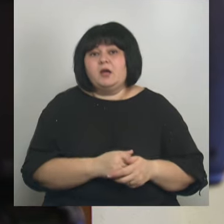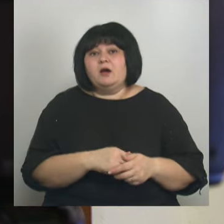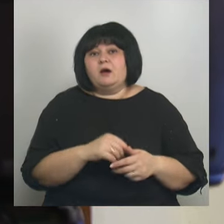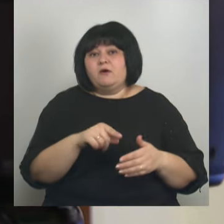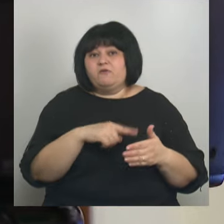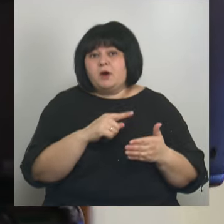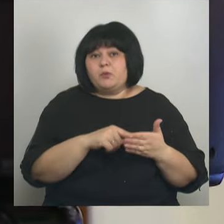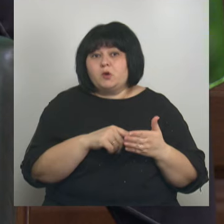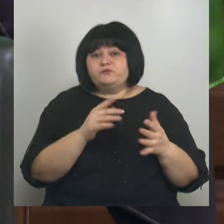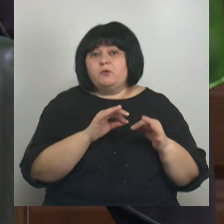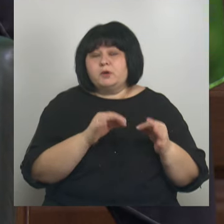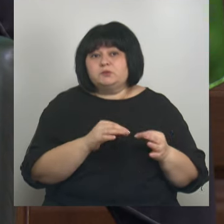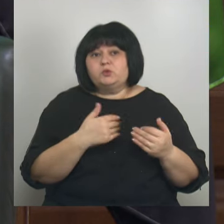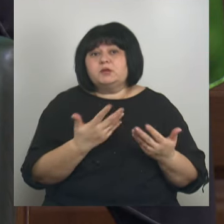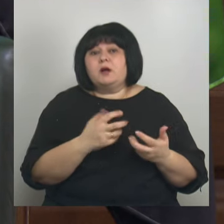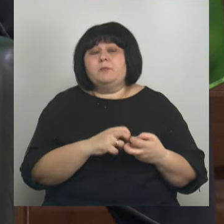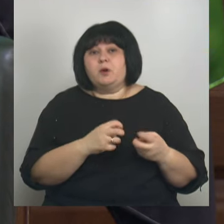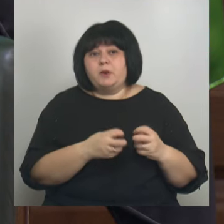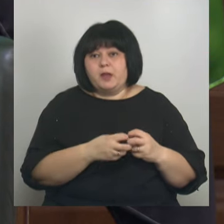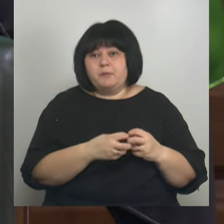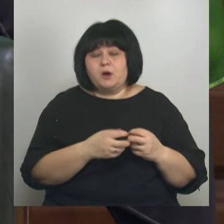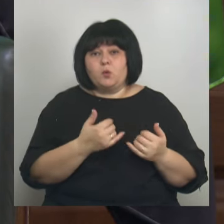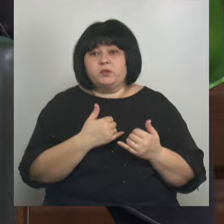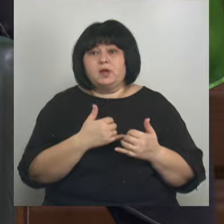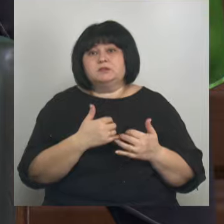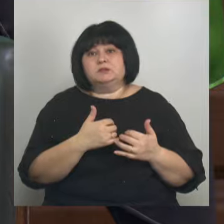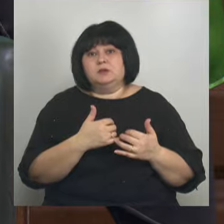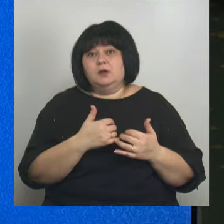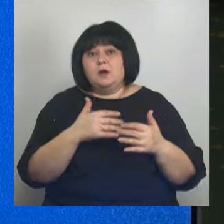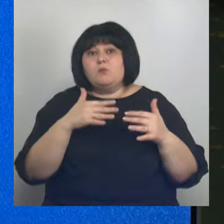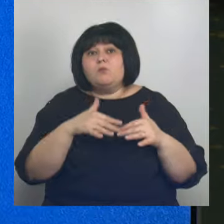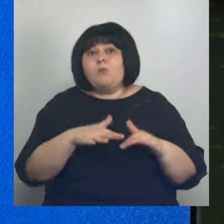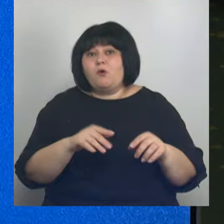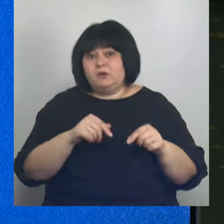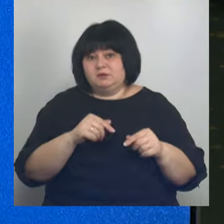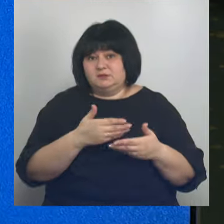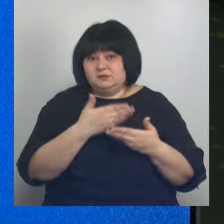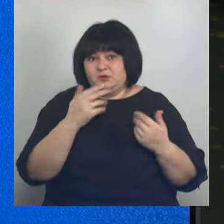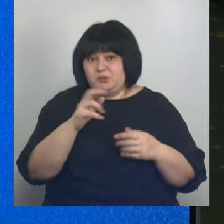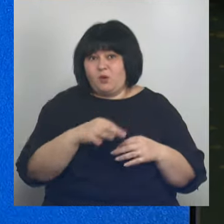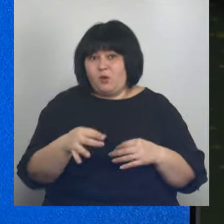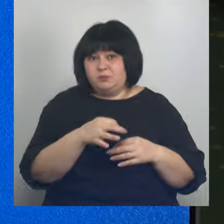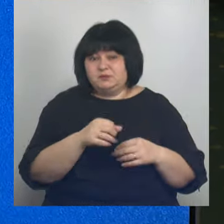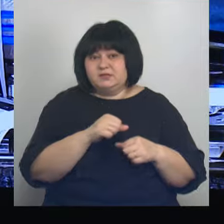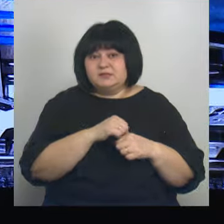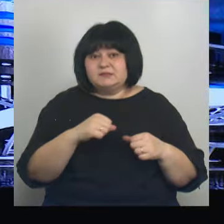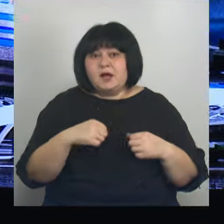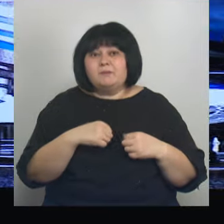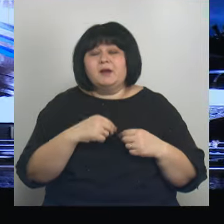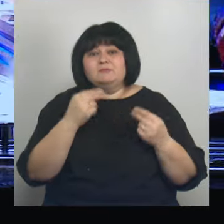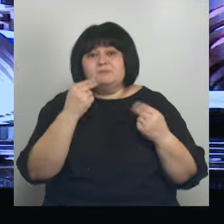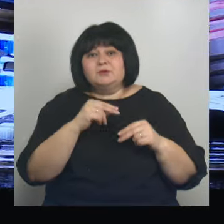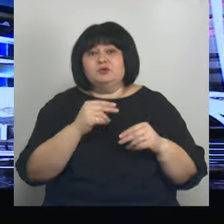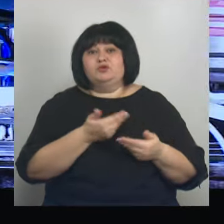образах. У нас в чем с вами проблема? У нас моря в Белгородской области нет. То есть максимальный эффект для детей. Ты жил на